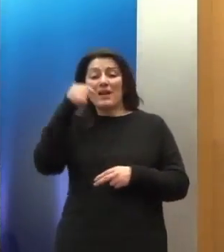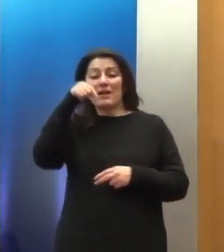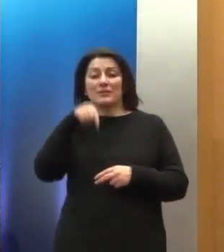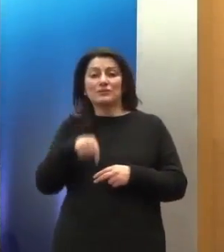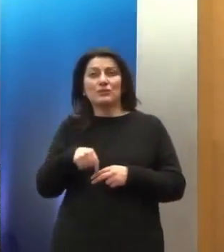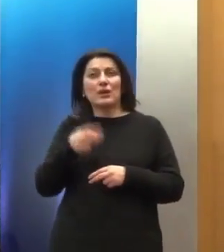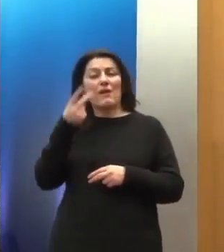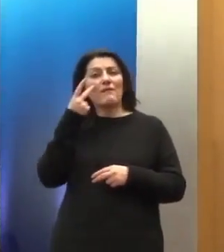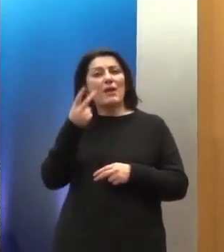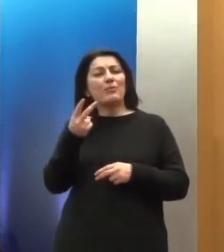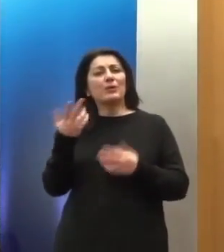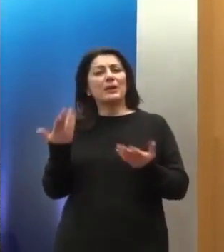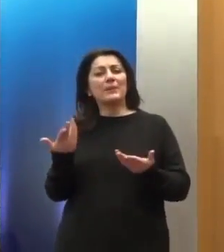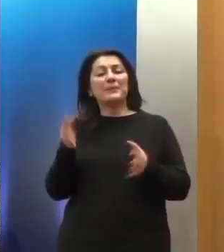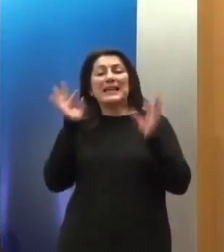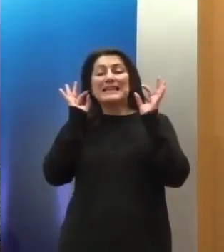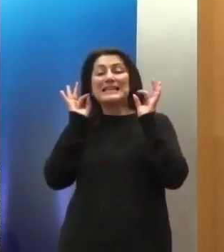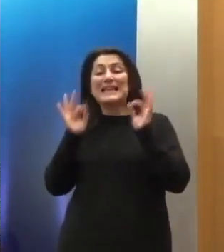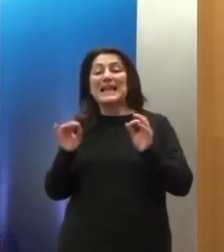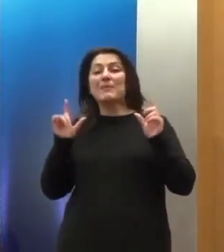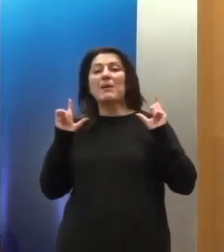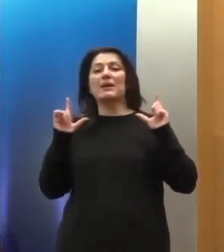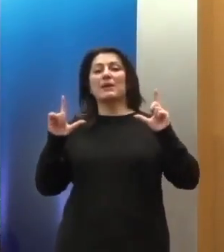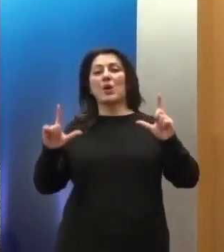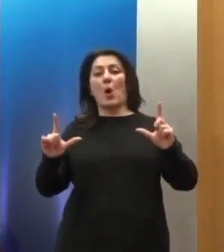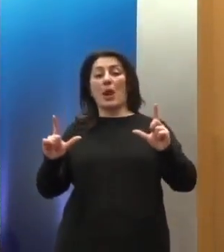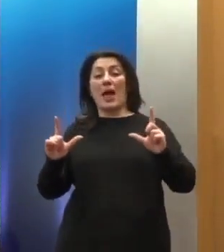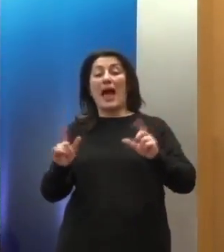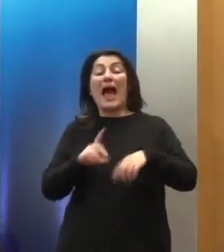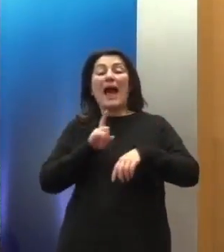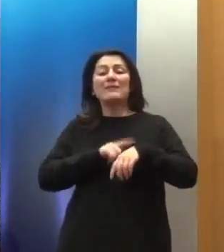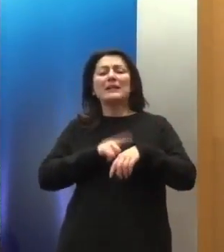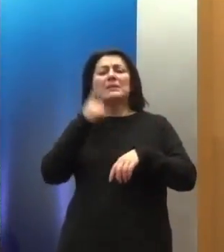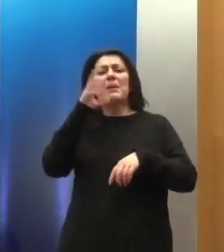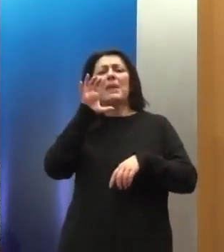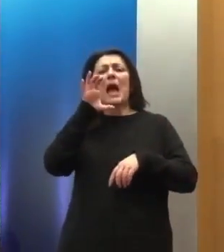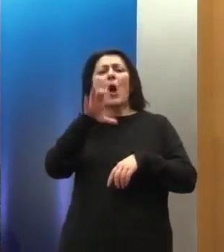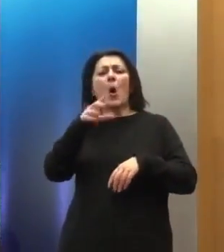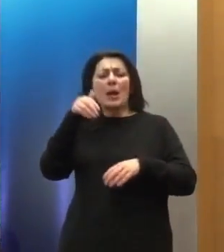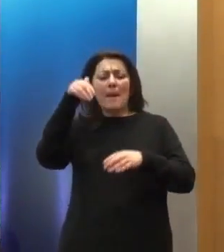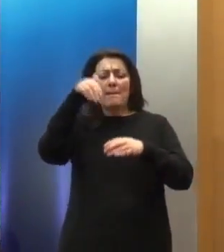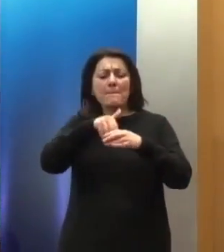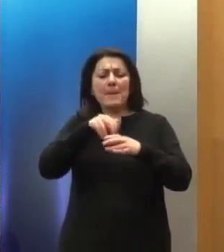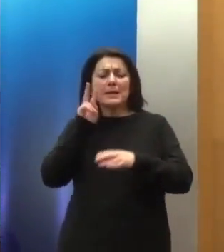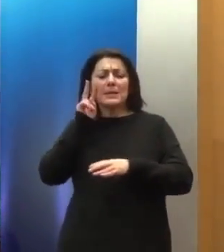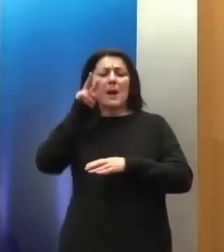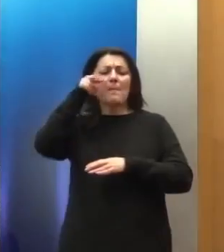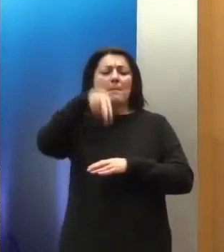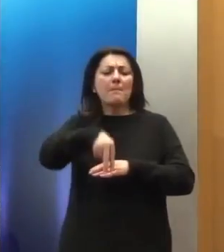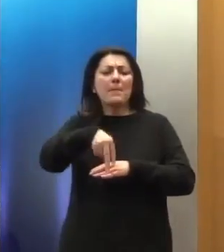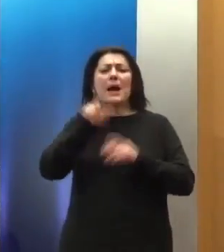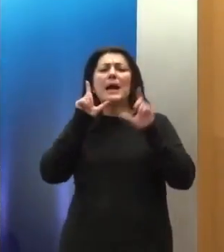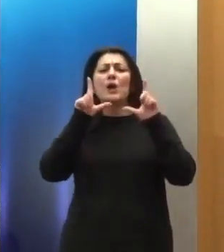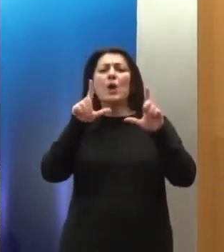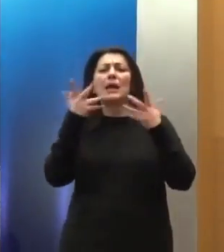βλέπουν πολύ συγκεκριμένα τι γίνεται στο εσωτερικό μιας χώρας και σε αυτό πρέπει να πω ότι είναι